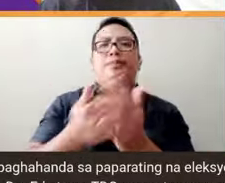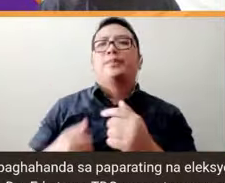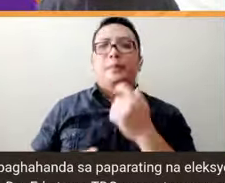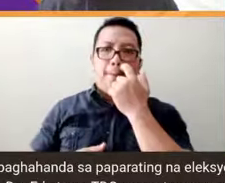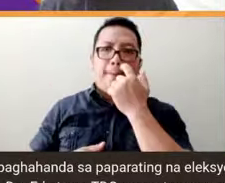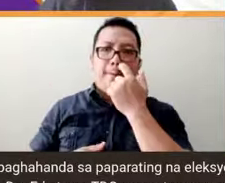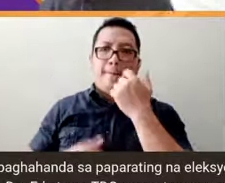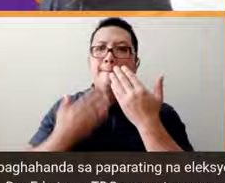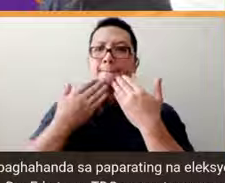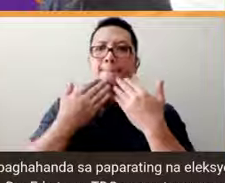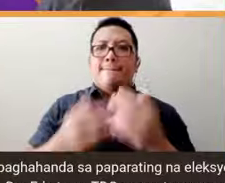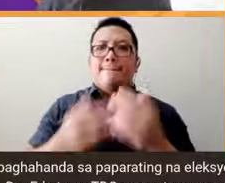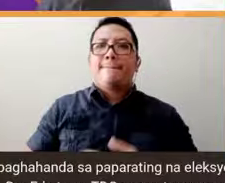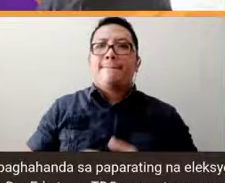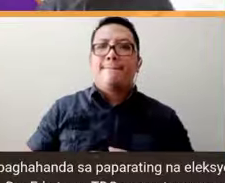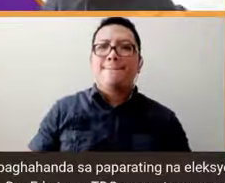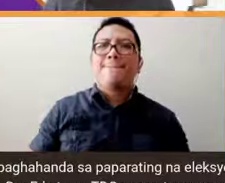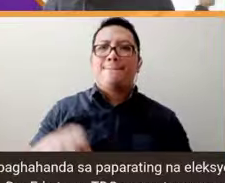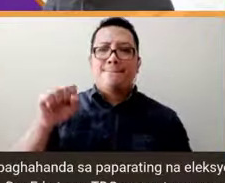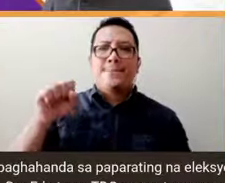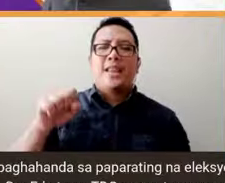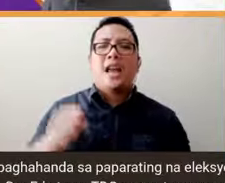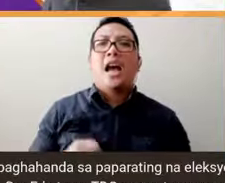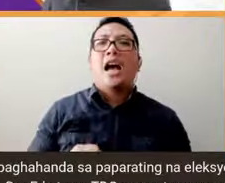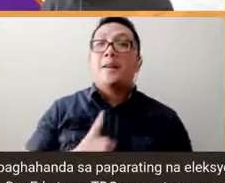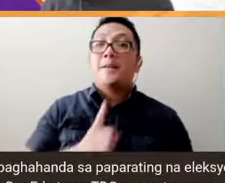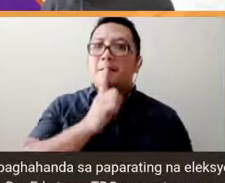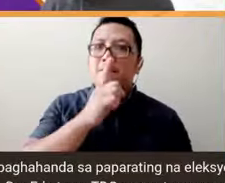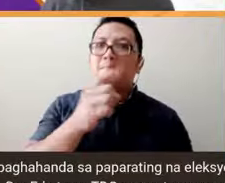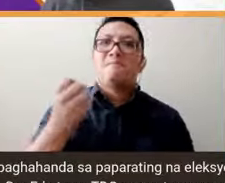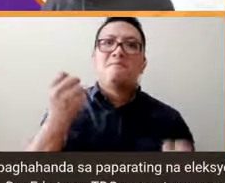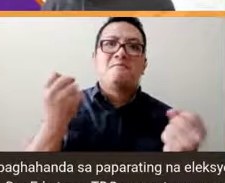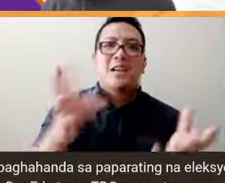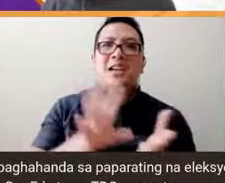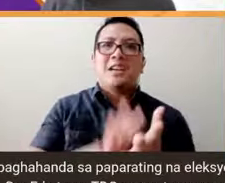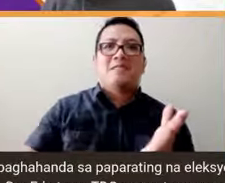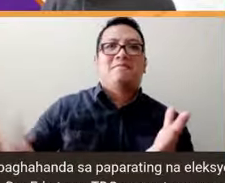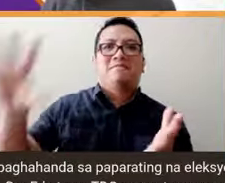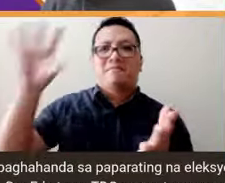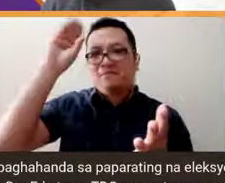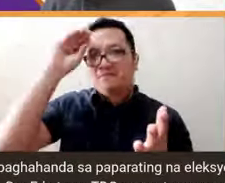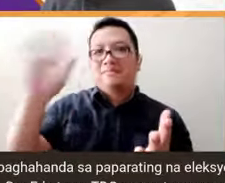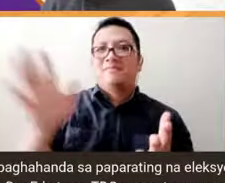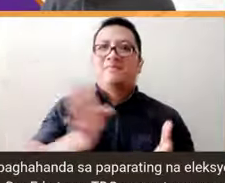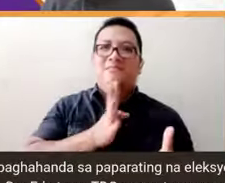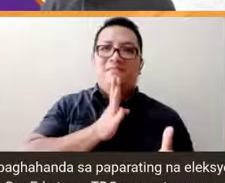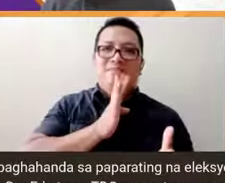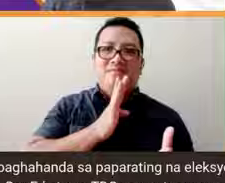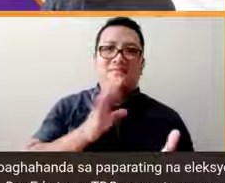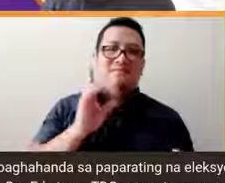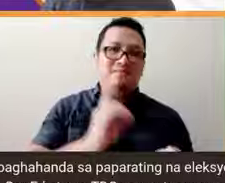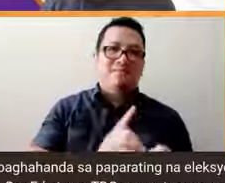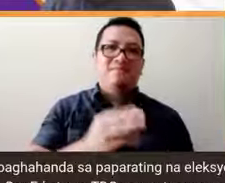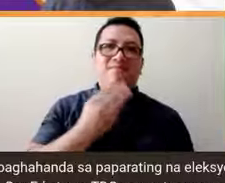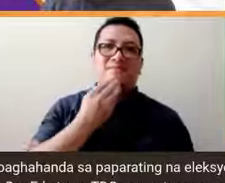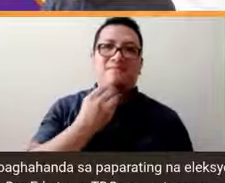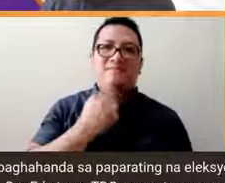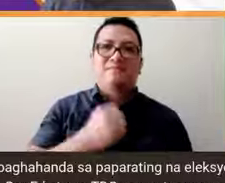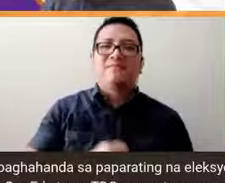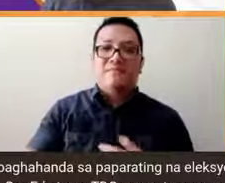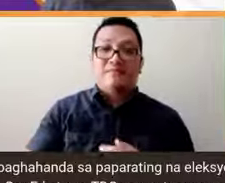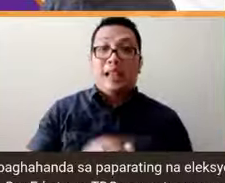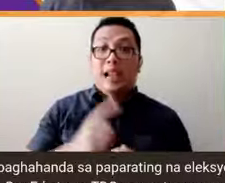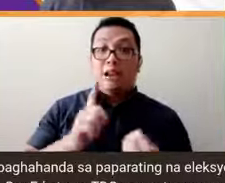actually dami ko pong nakuha doc mau lalo na po dun sa sensitivity